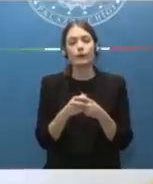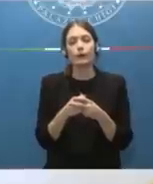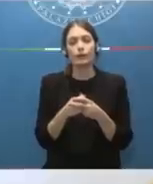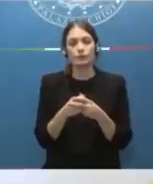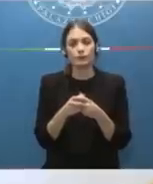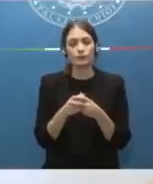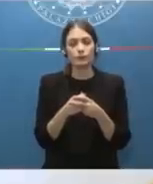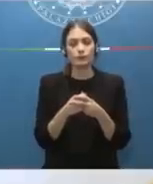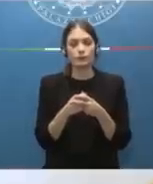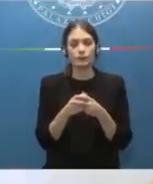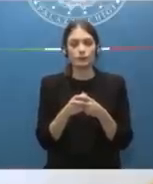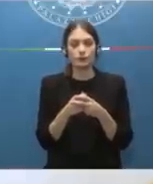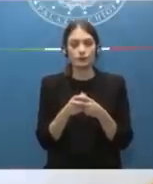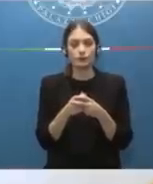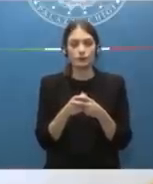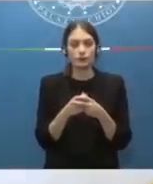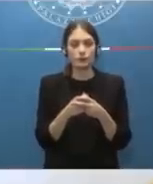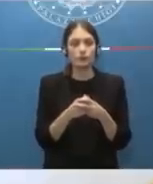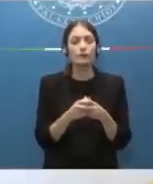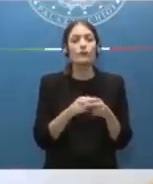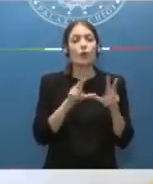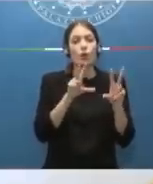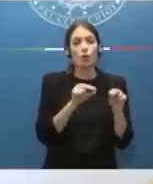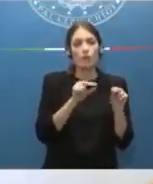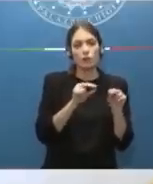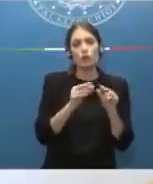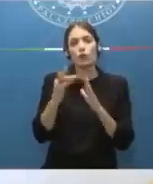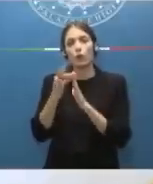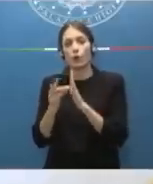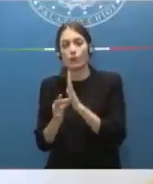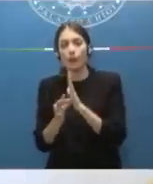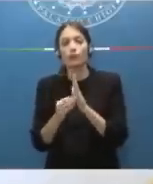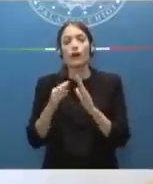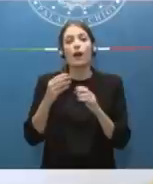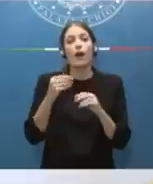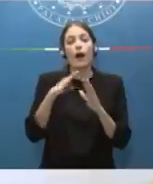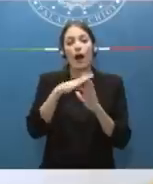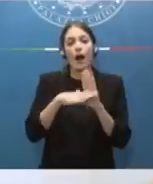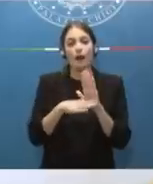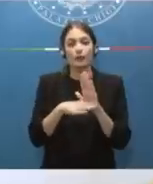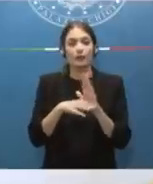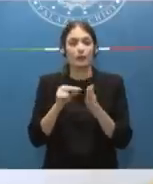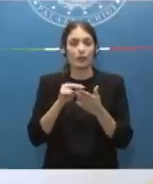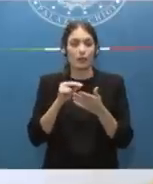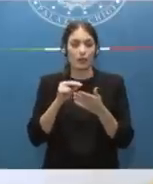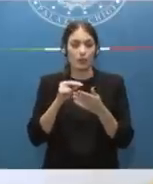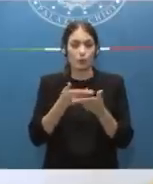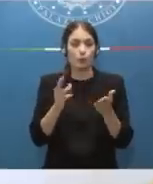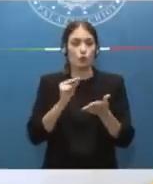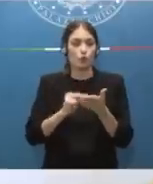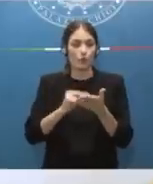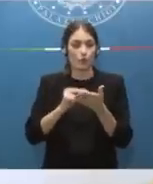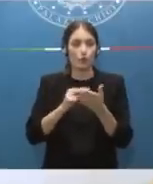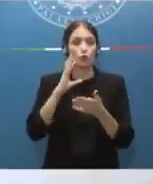novazione normativa sui reati procedibili di ufficio e acquerela e, anche qui, le risorse